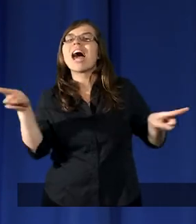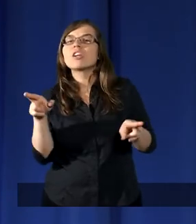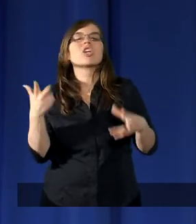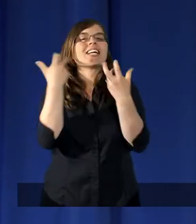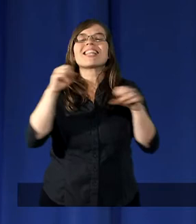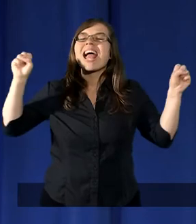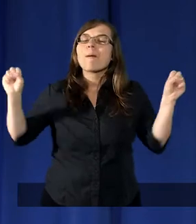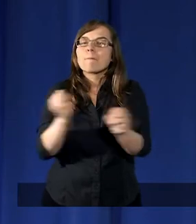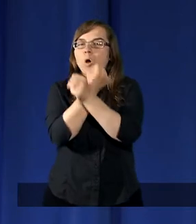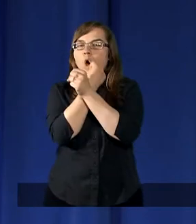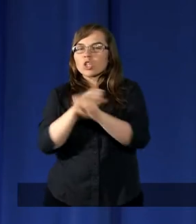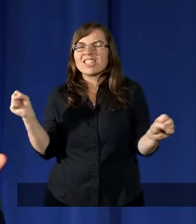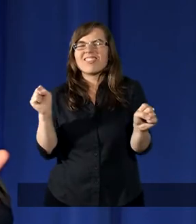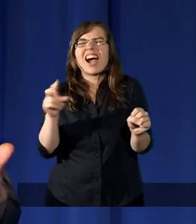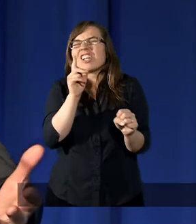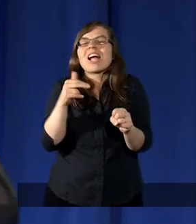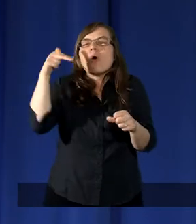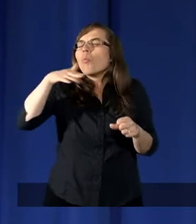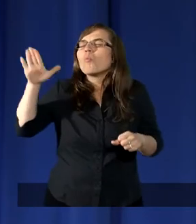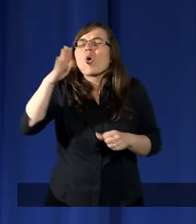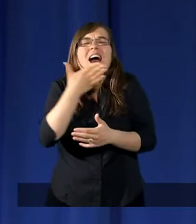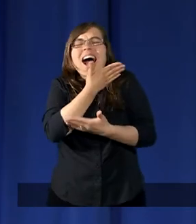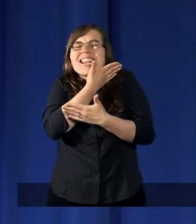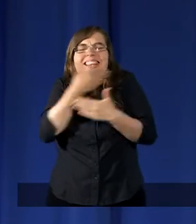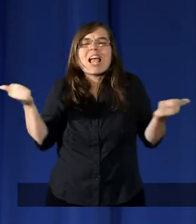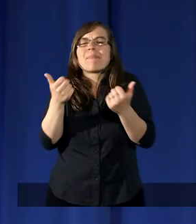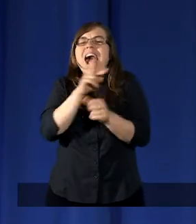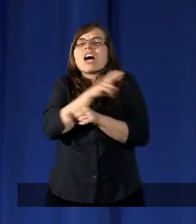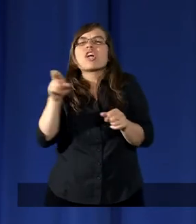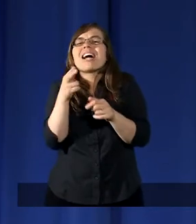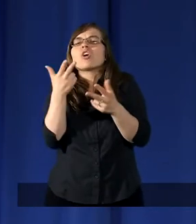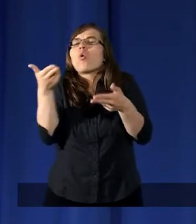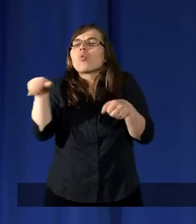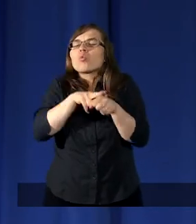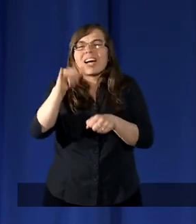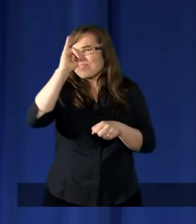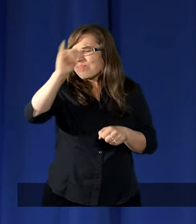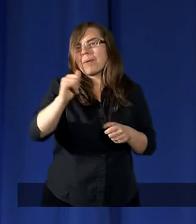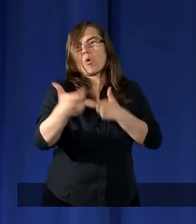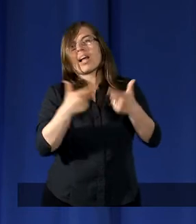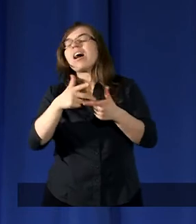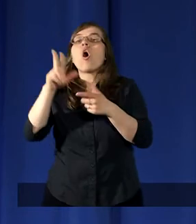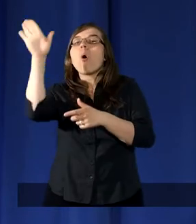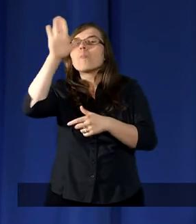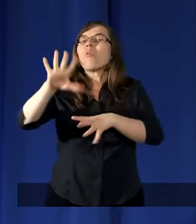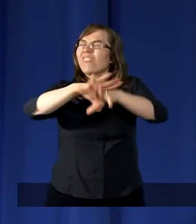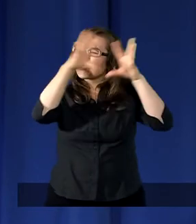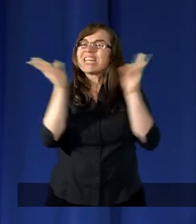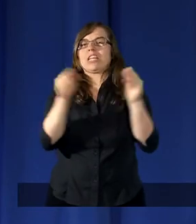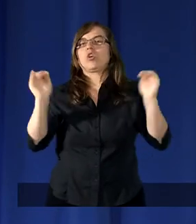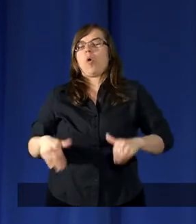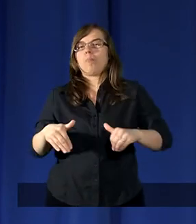że bo u Boga nie ma i nie było rzeczy niemożliwych, nie było i nie ma do dnia dzisiejszego,